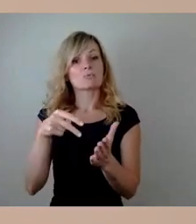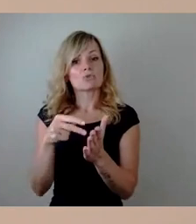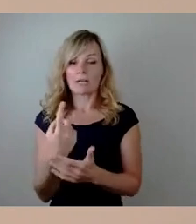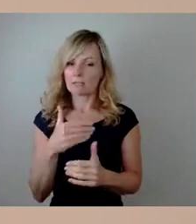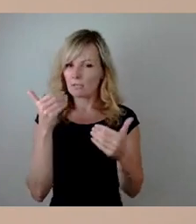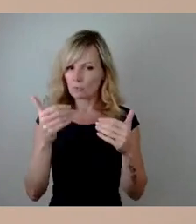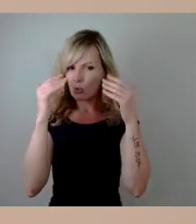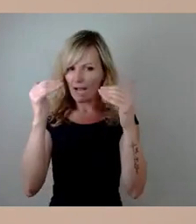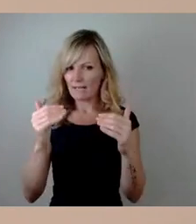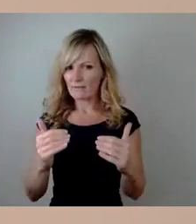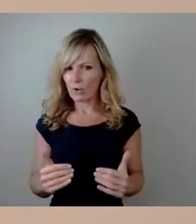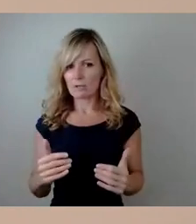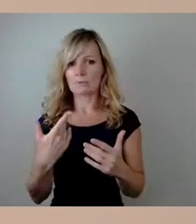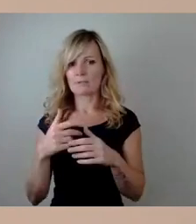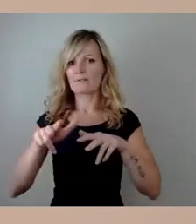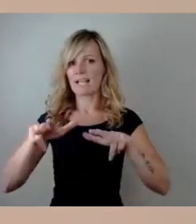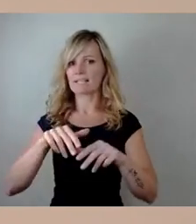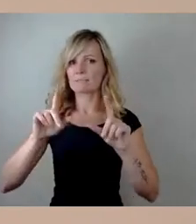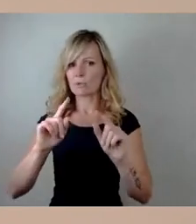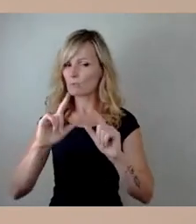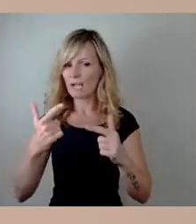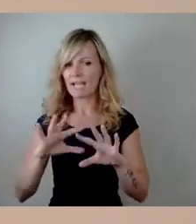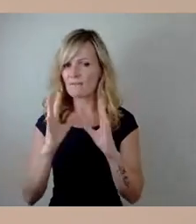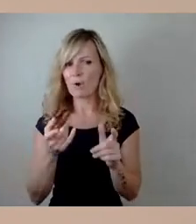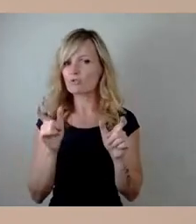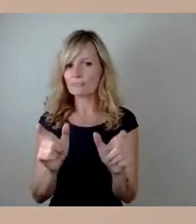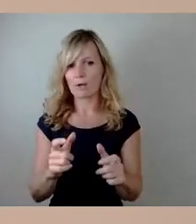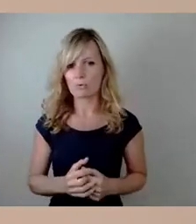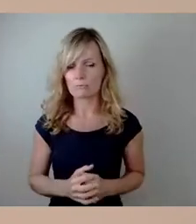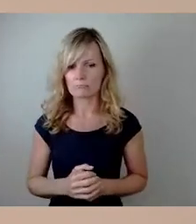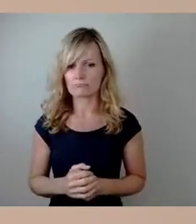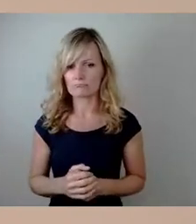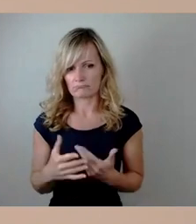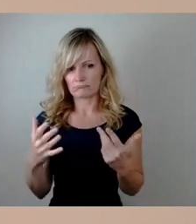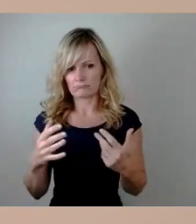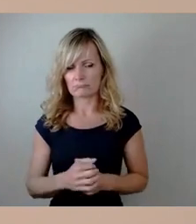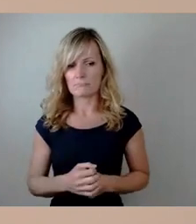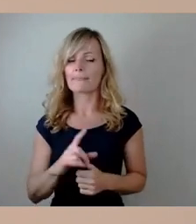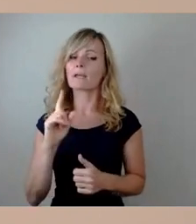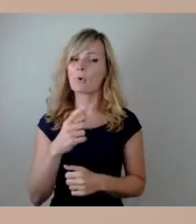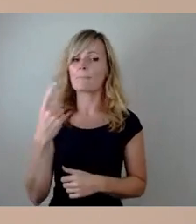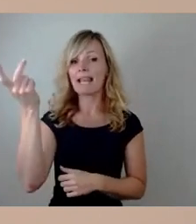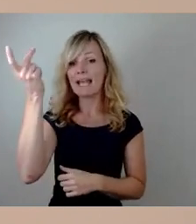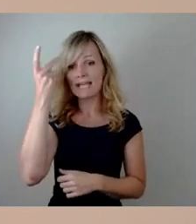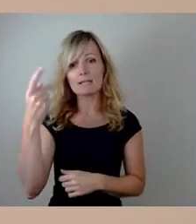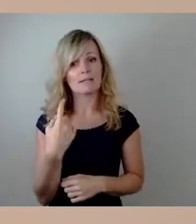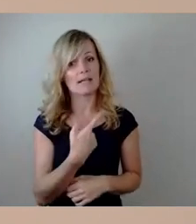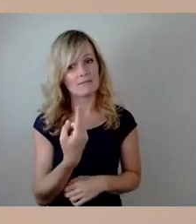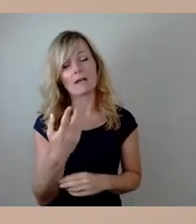aufgrund der Verkehrsbedeutung keine Vollsperrung hatten. Ich will auch nochmal daran erinnern, dass wir weitere Brücken,